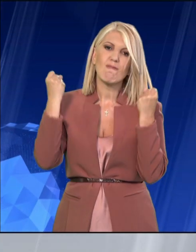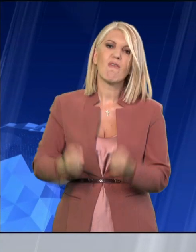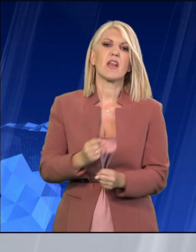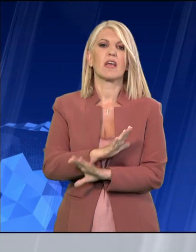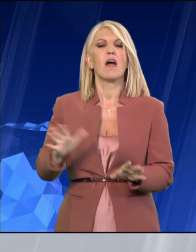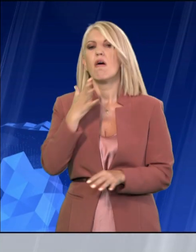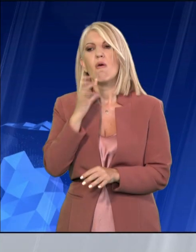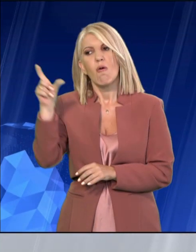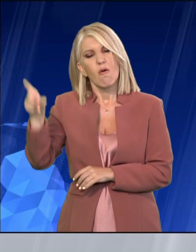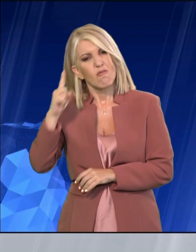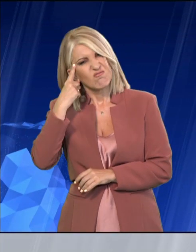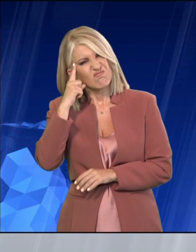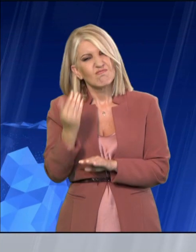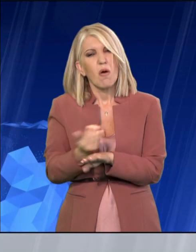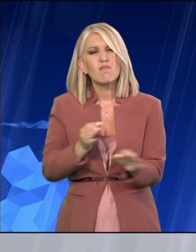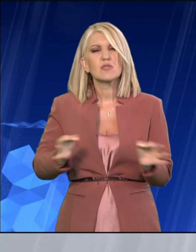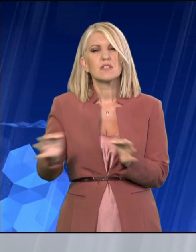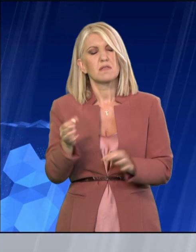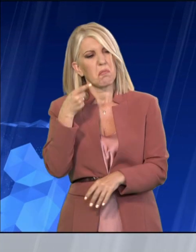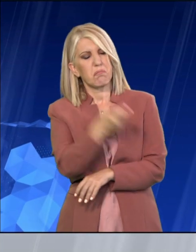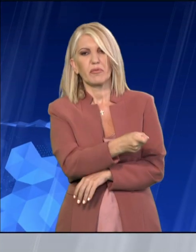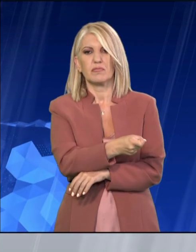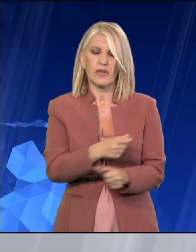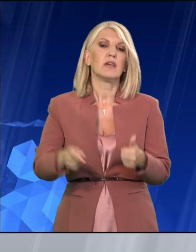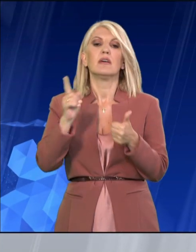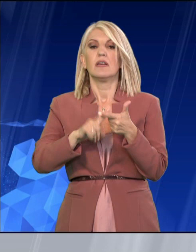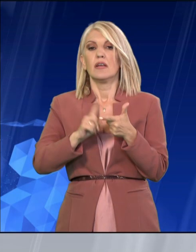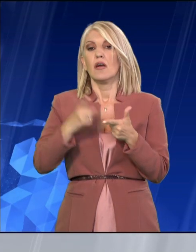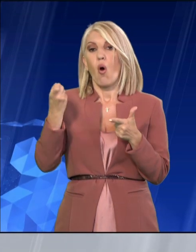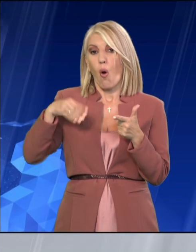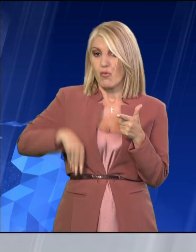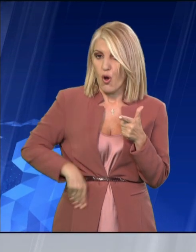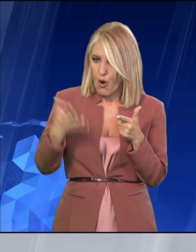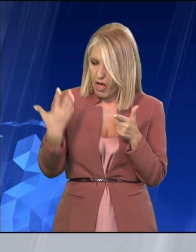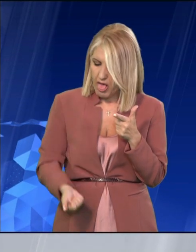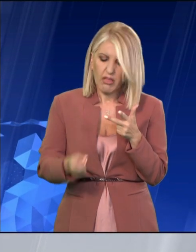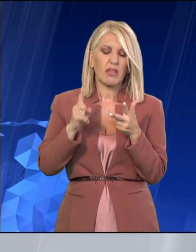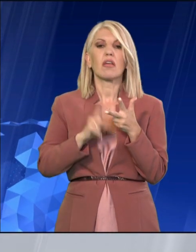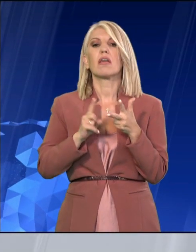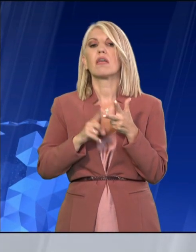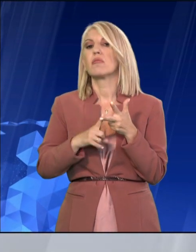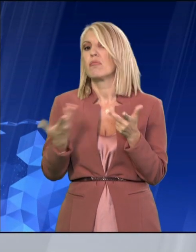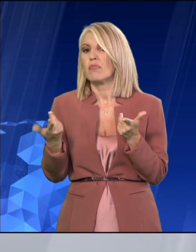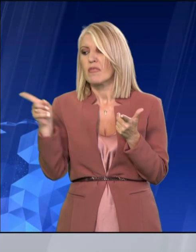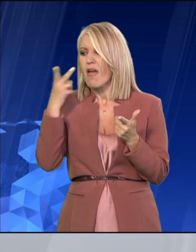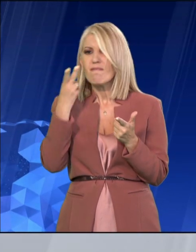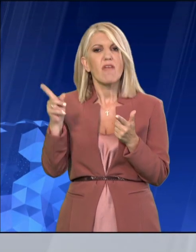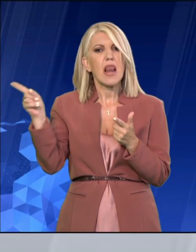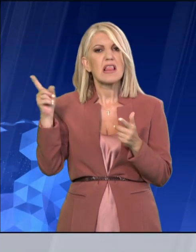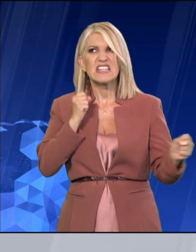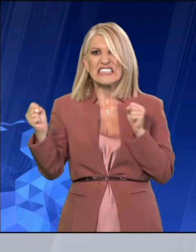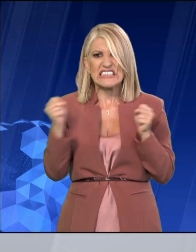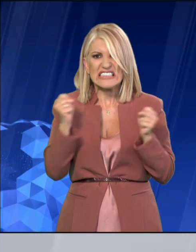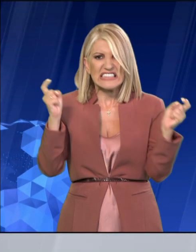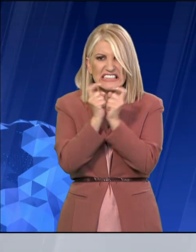δόλο σε ήρεμη ψυχική κατάσταση, παράνομη οπλοφορία και οπλοκατοχή. Ο 50χρονος δολοφόνος πήρε προθεσμία για να απολογηθεί